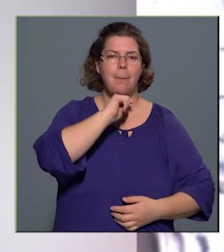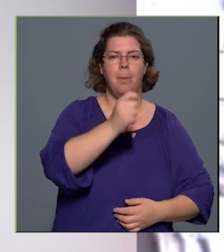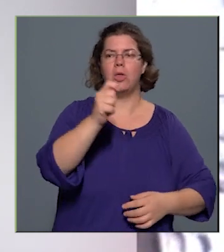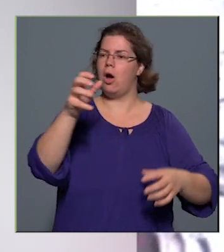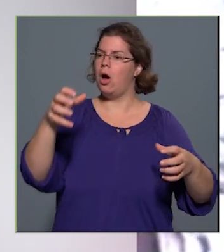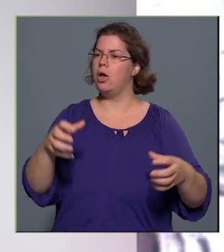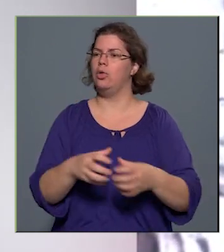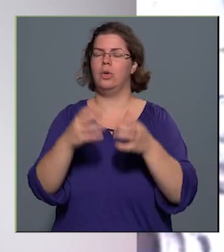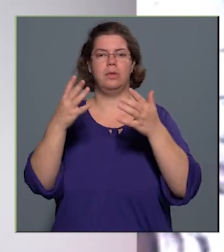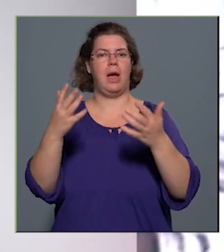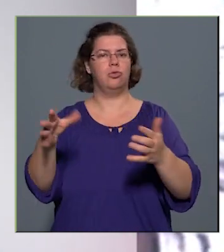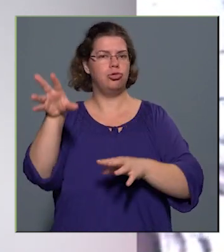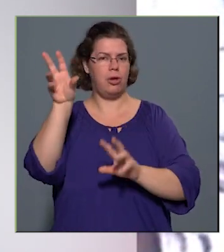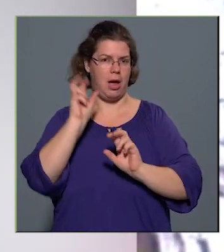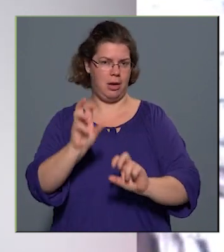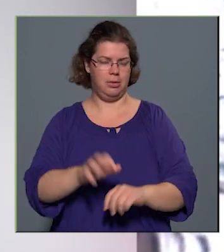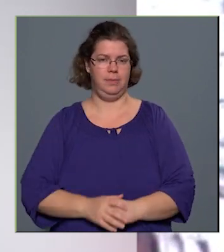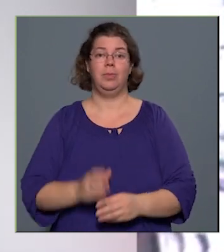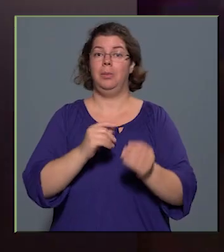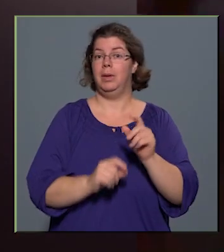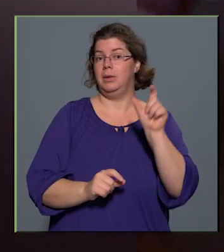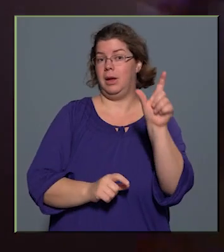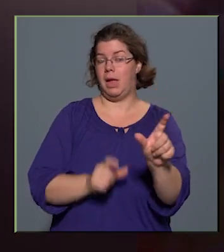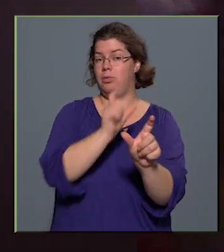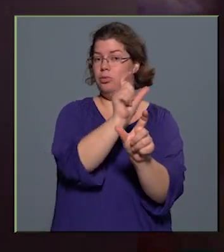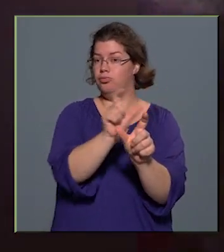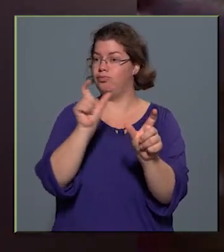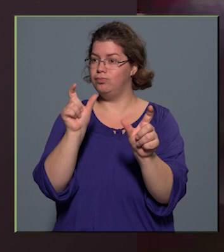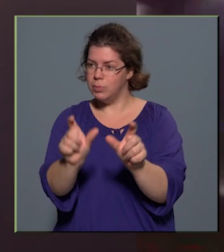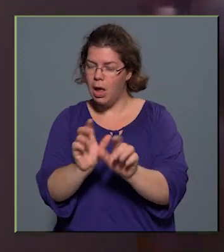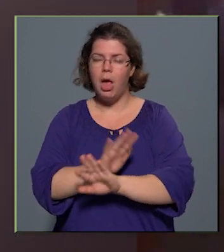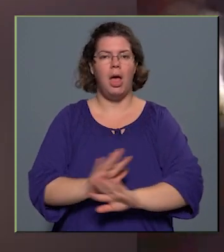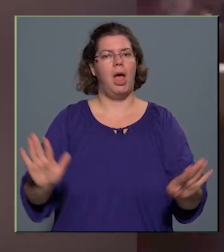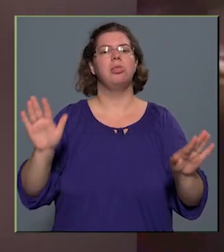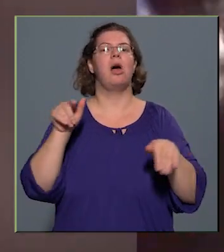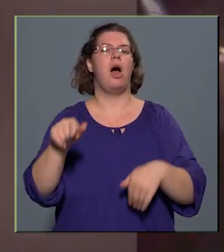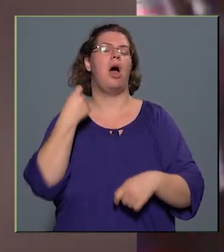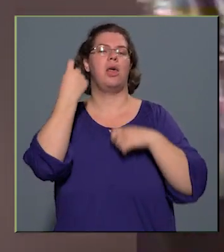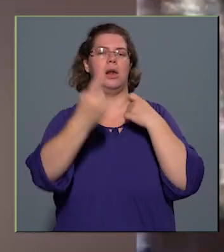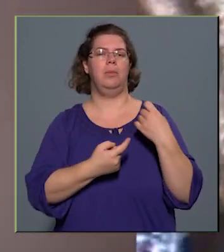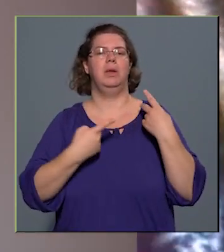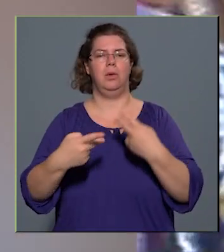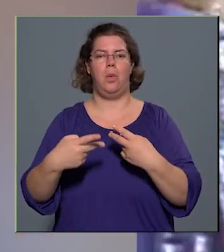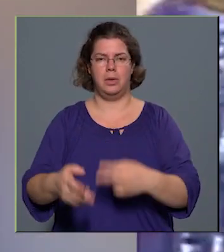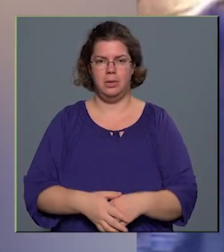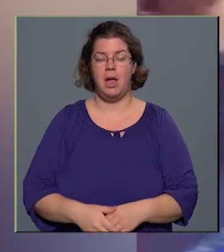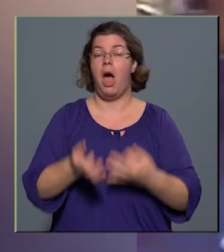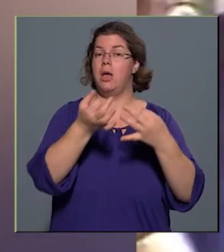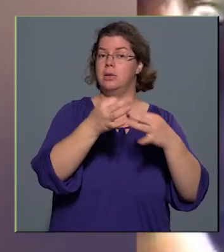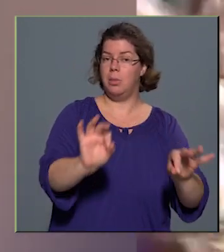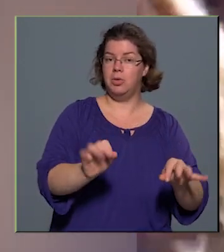köztársaság. Mert ez a két szó a reményt hordozta. A szabadság és a